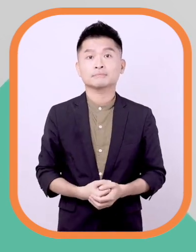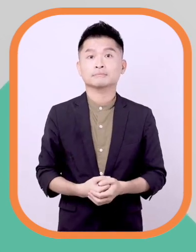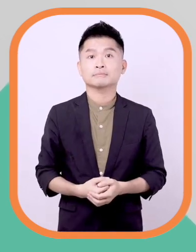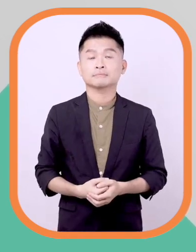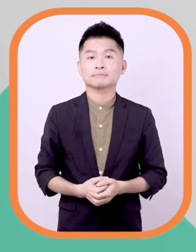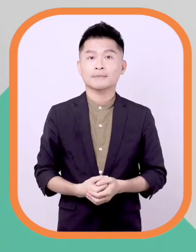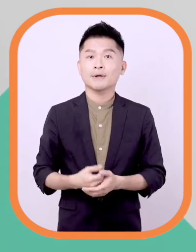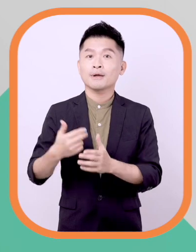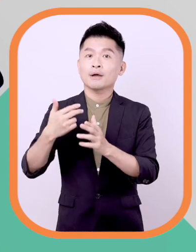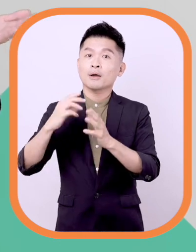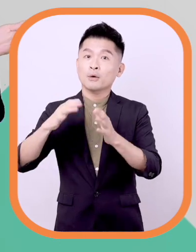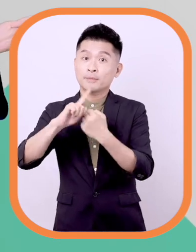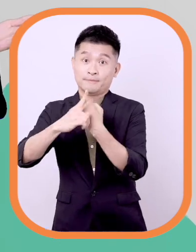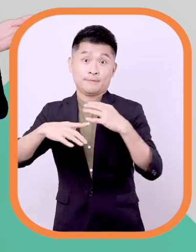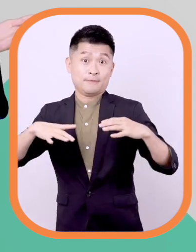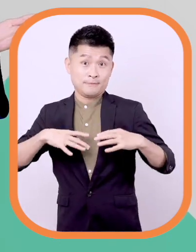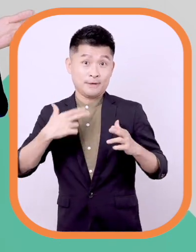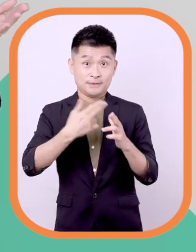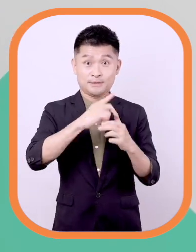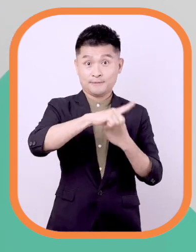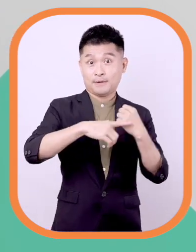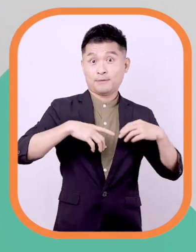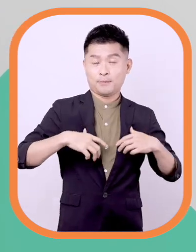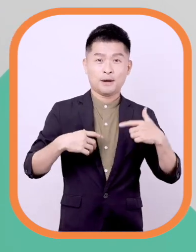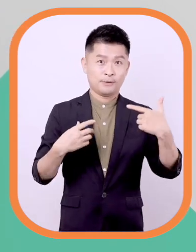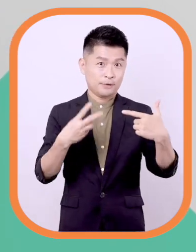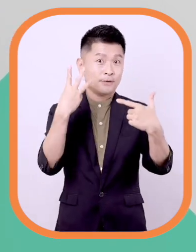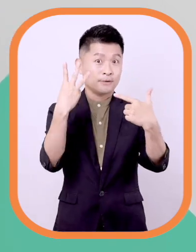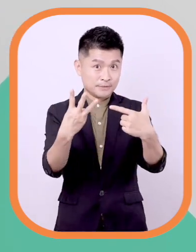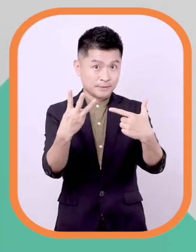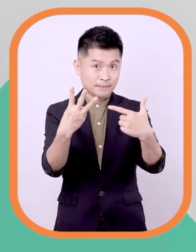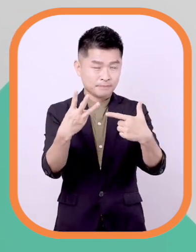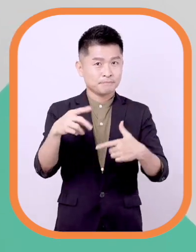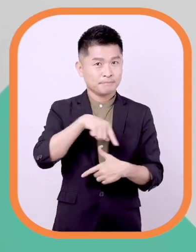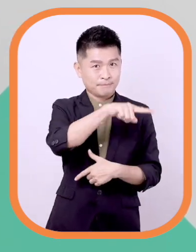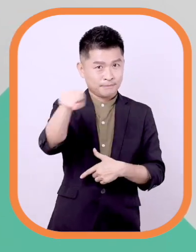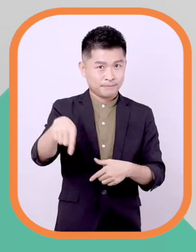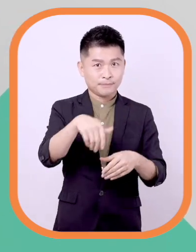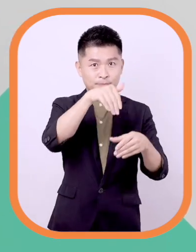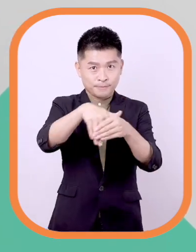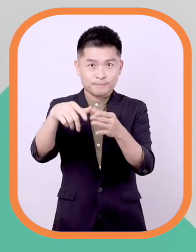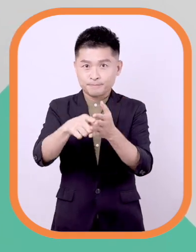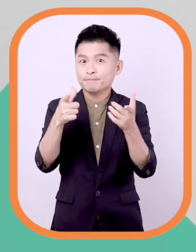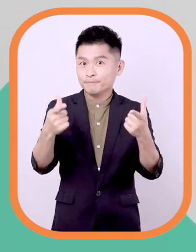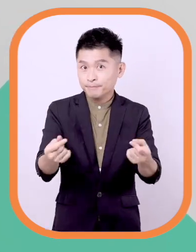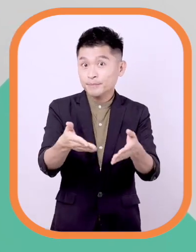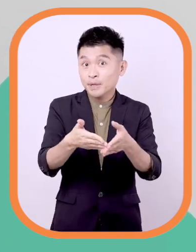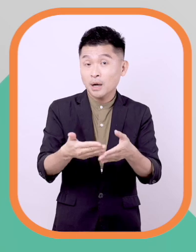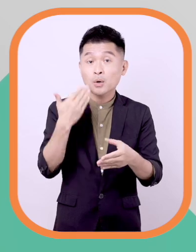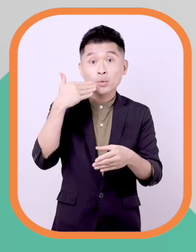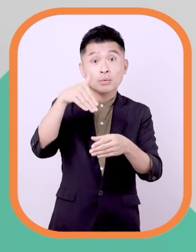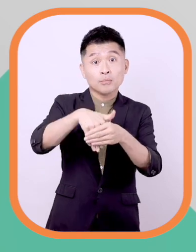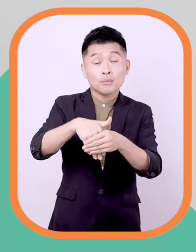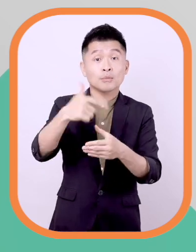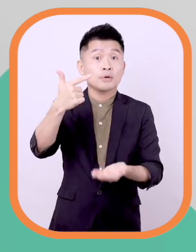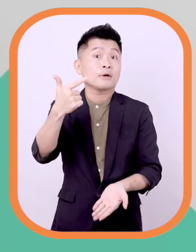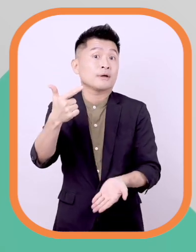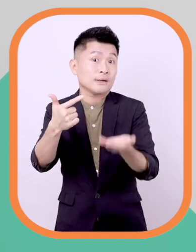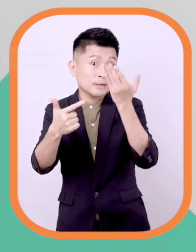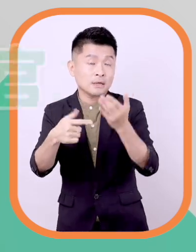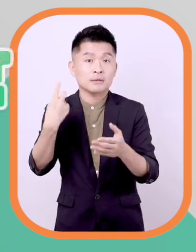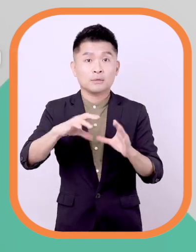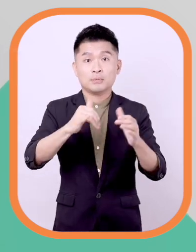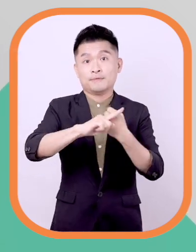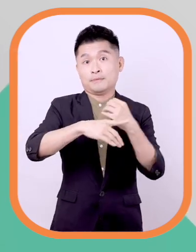决结果的呢现场的六位国民法官与三位职业法官都必须一起投票若总票数超过六